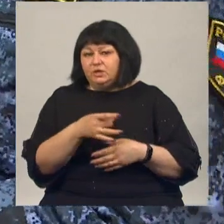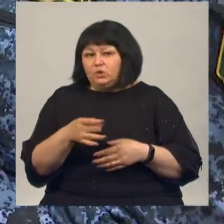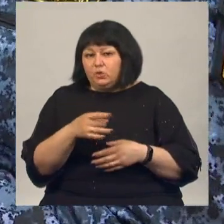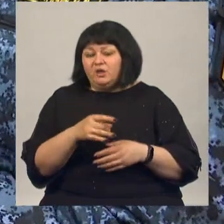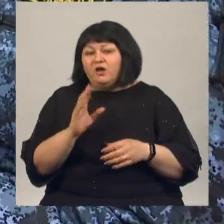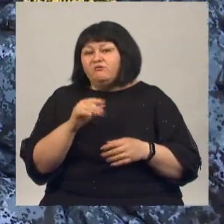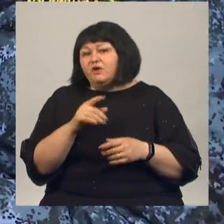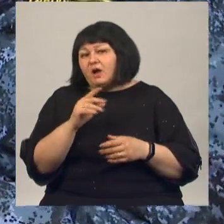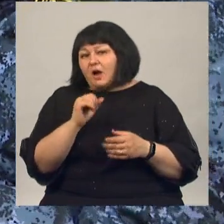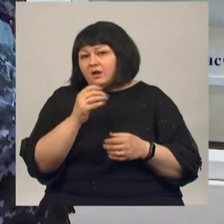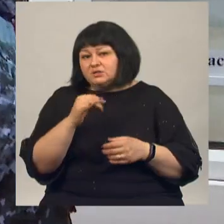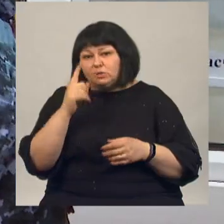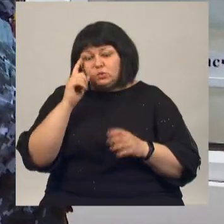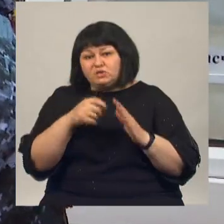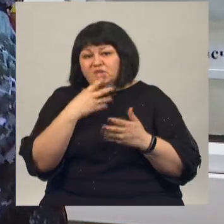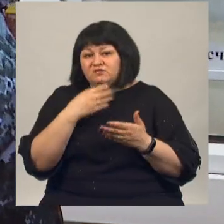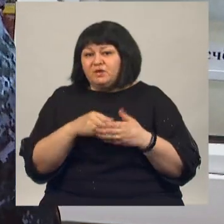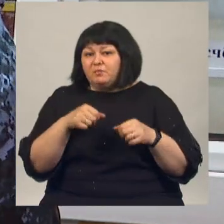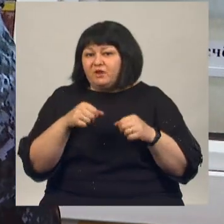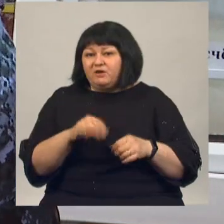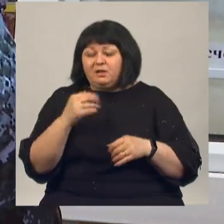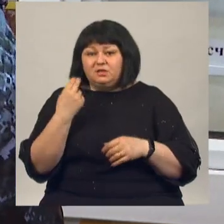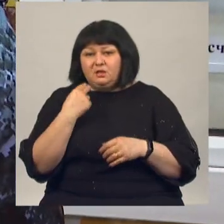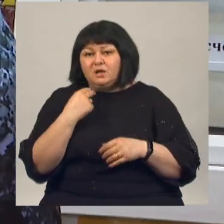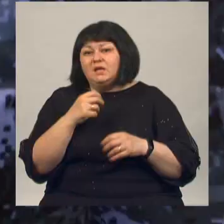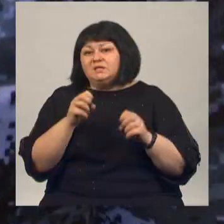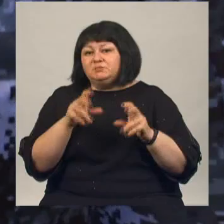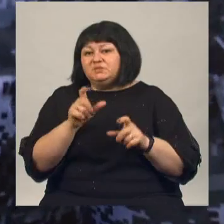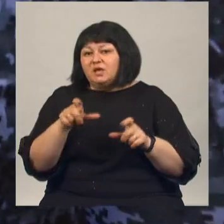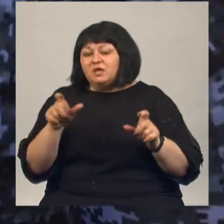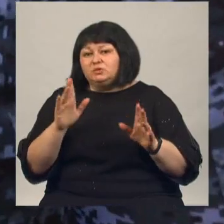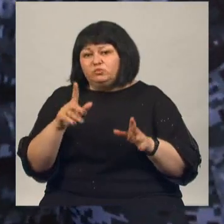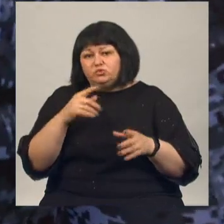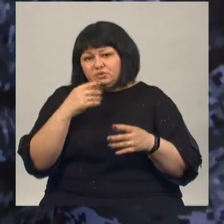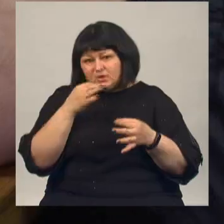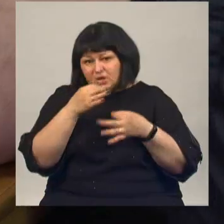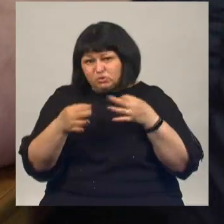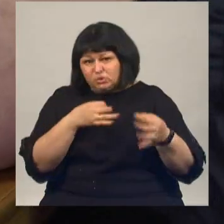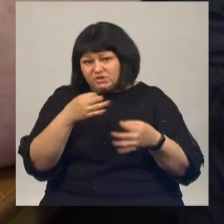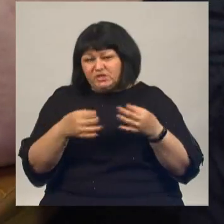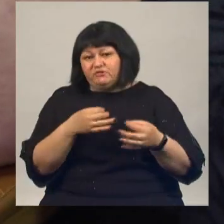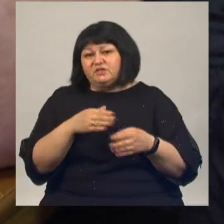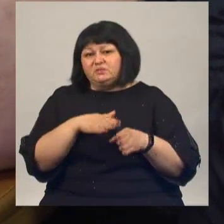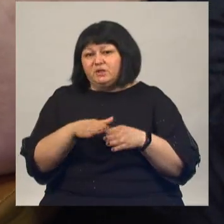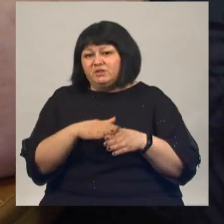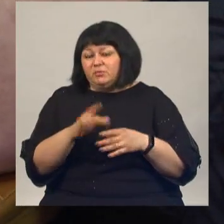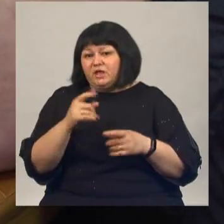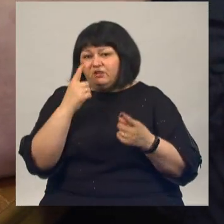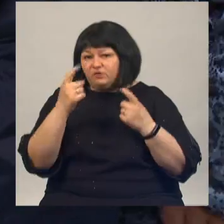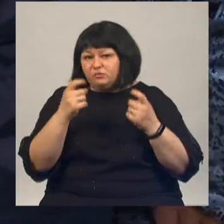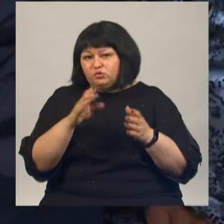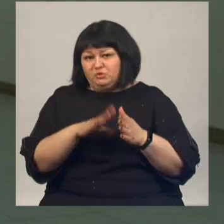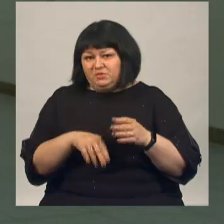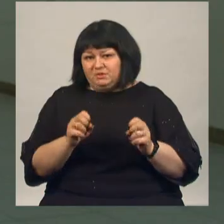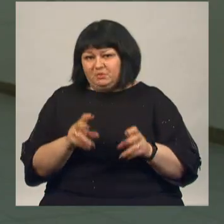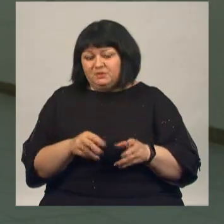акции «Узная о своих правах, узная о своих долгах» специалисты будут консультировать людей по вопросам исполнительного производства и информационной безопасности.